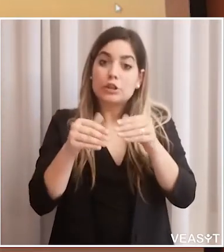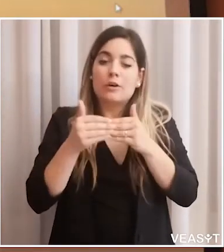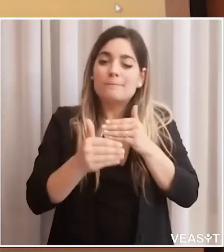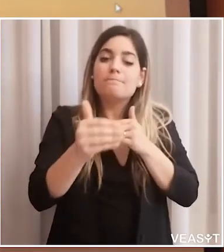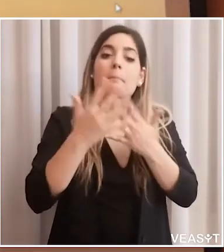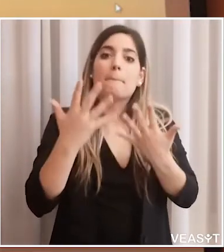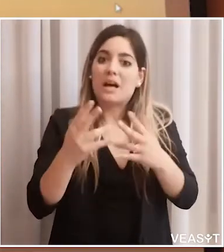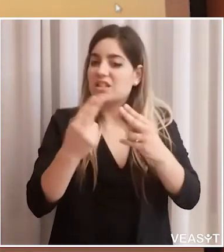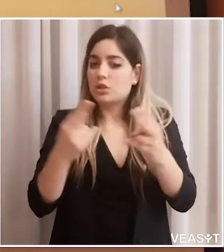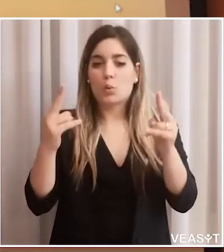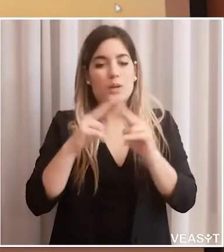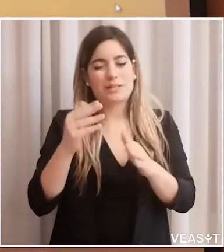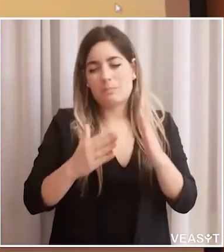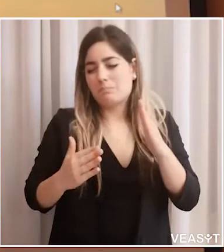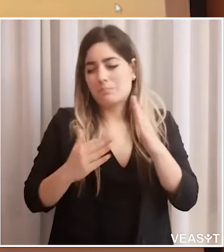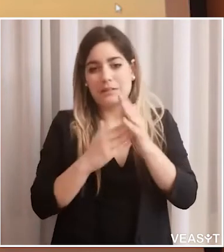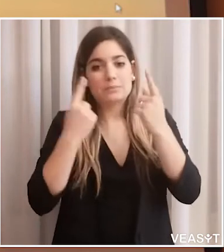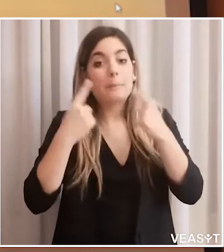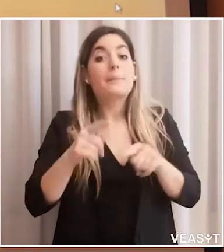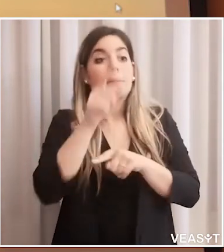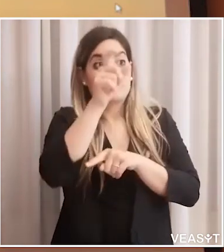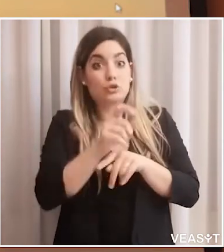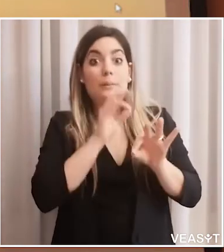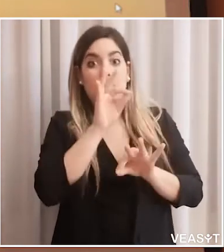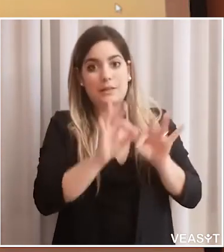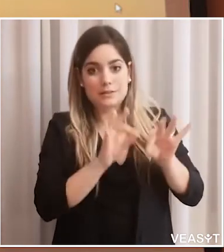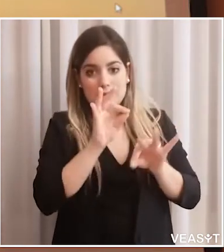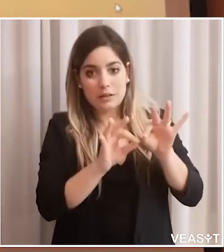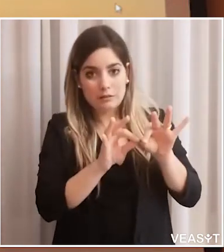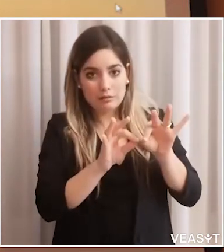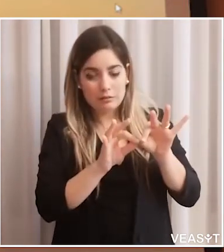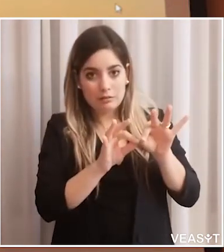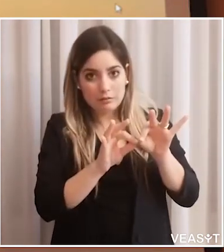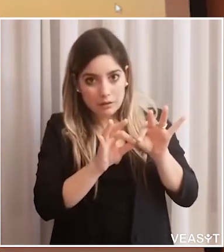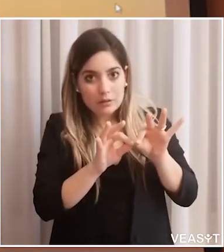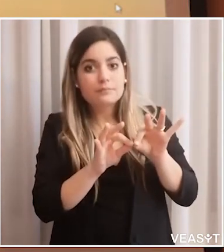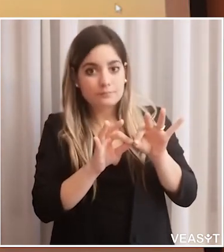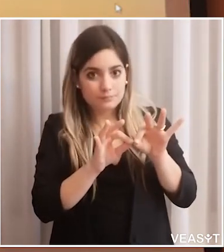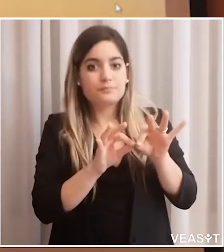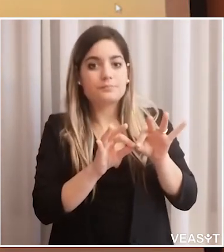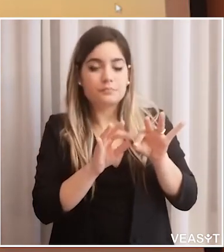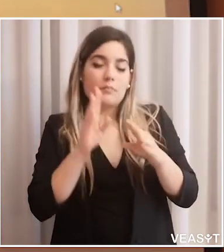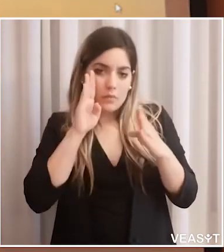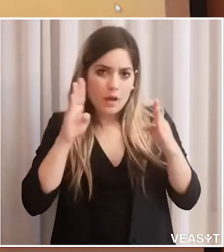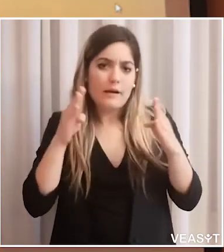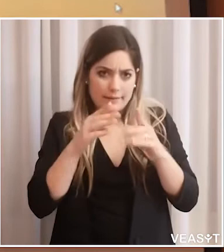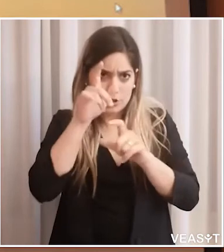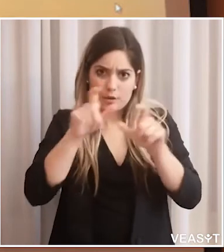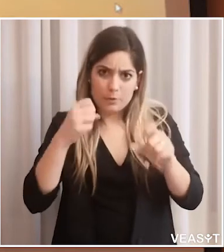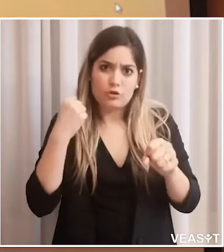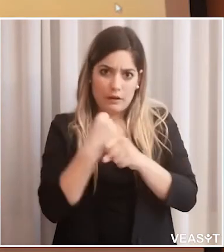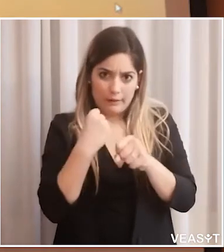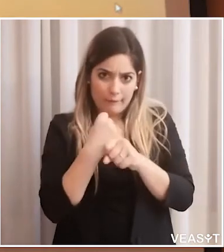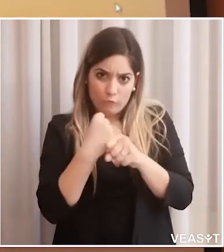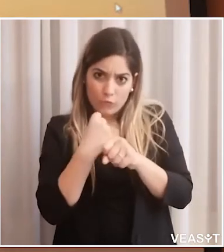ambito pneumologico deve garantire sì la ripresa nella massima sicurezza per il paziente, prima